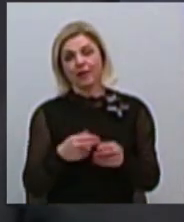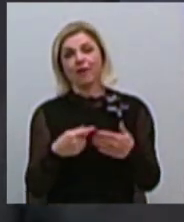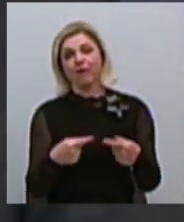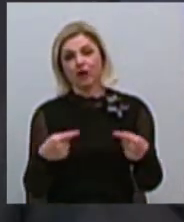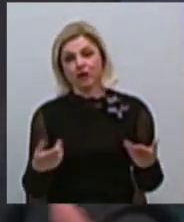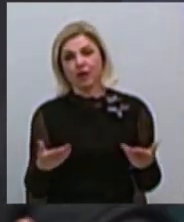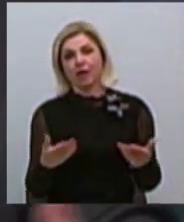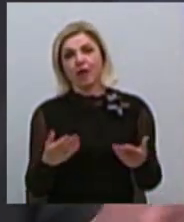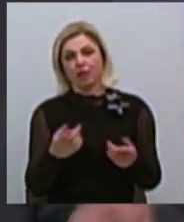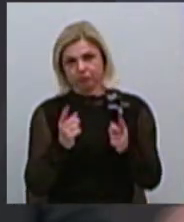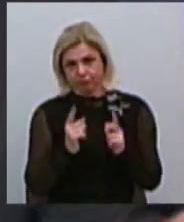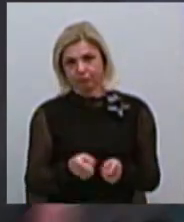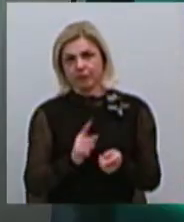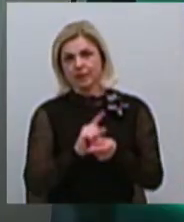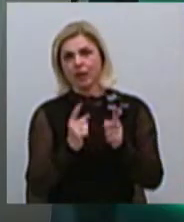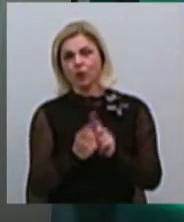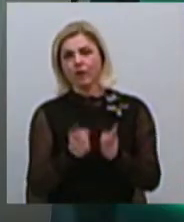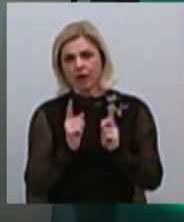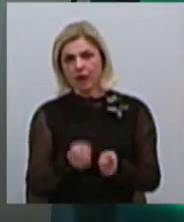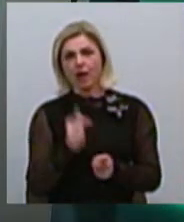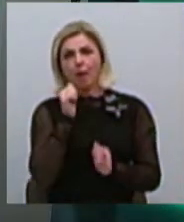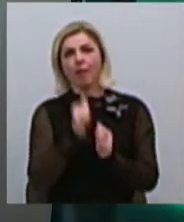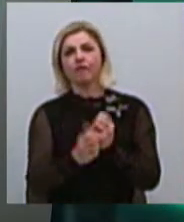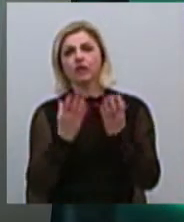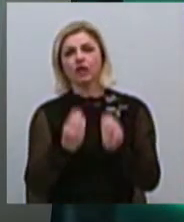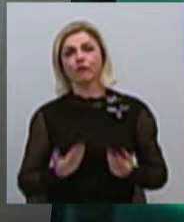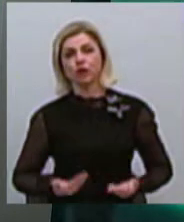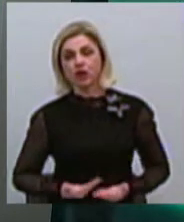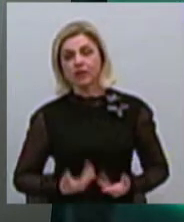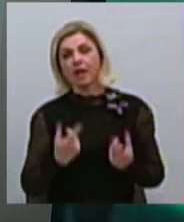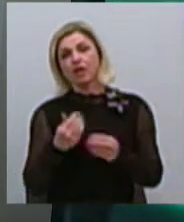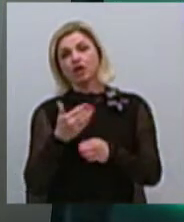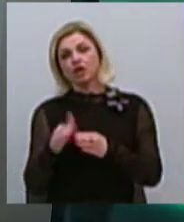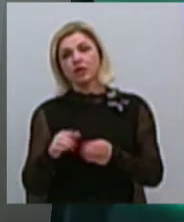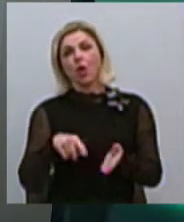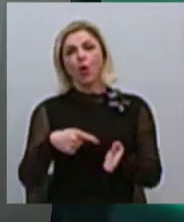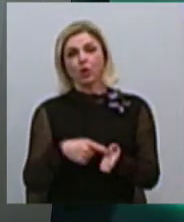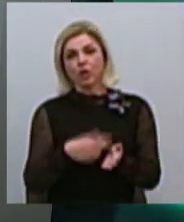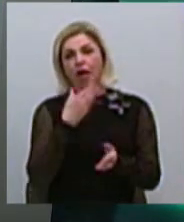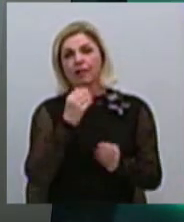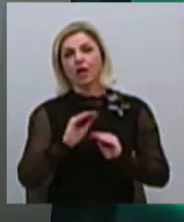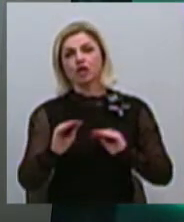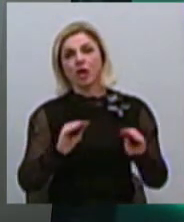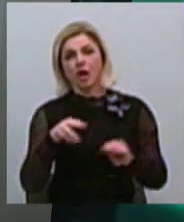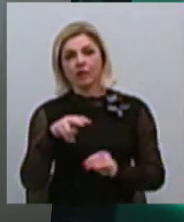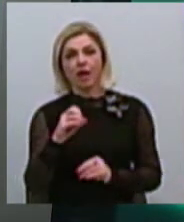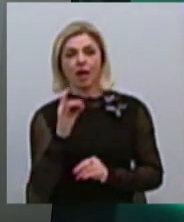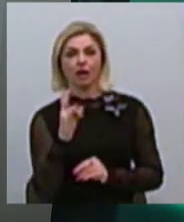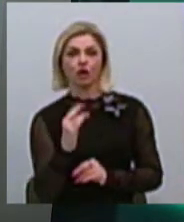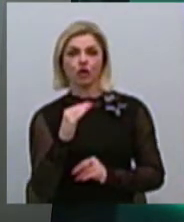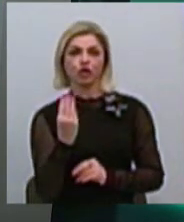реальністю, вже частина повседневна життя, де-то частина городського ландшафта, якщо речі йде проєктах, зв'язані з